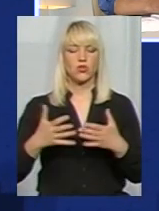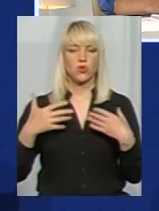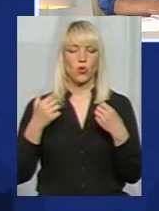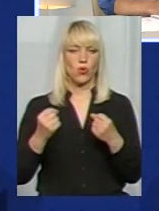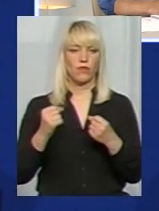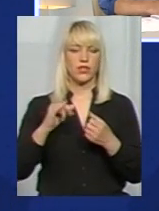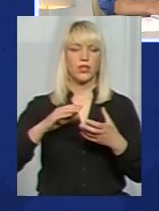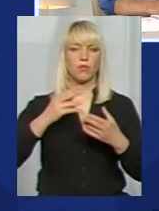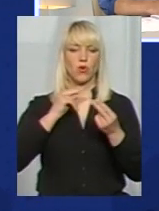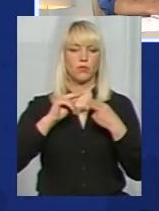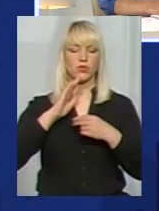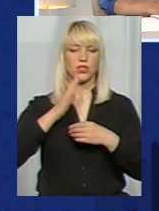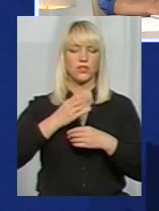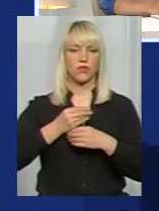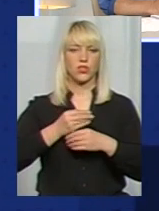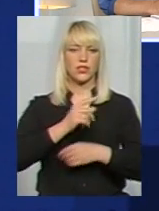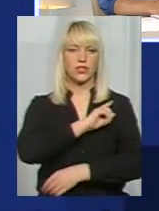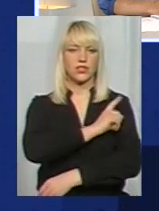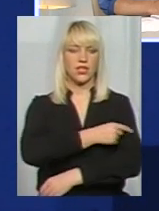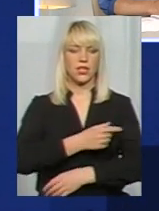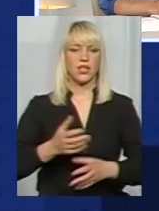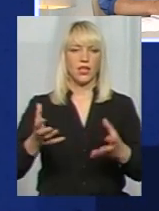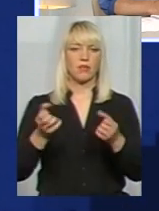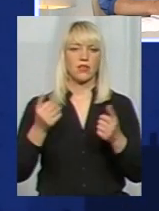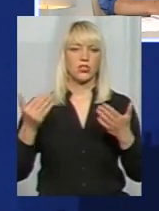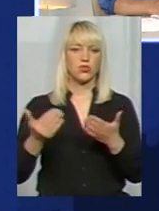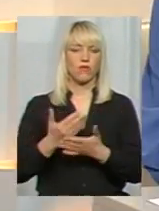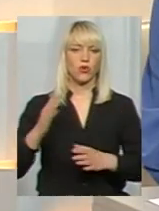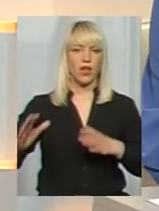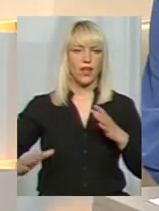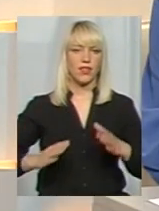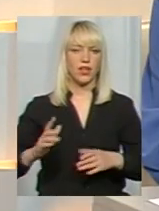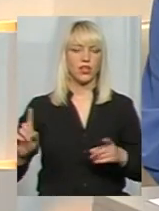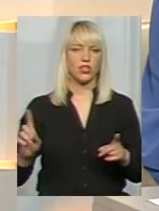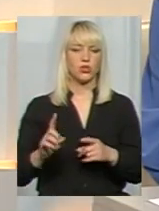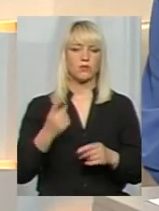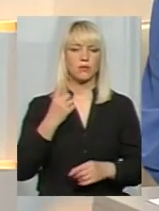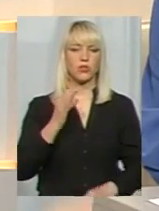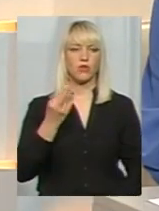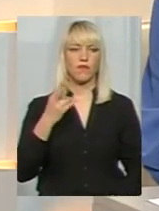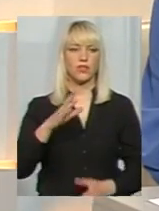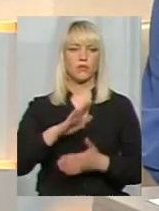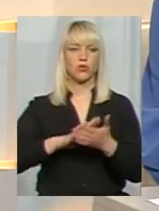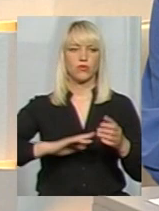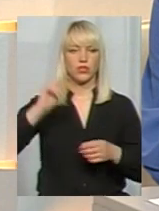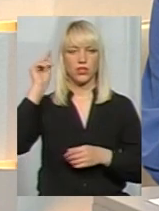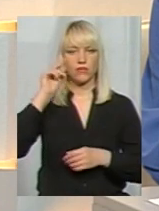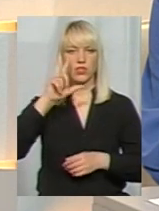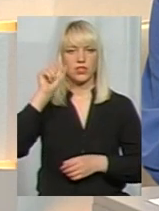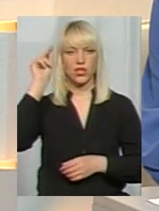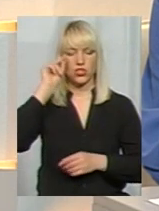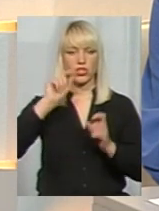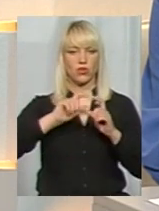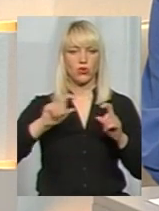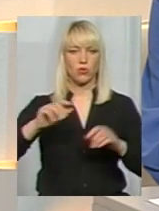взагалі свої сили, набратися нової енергії для того, щоби з 1 вересня продовжити навчання за шкільною